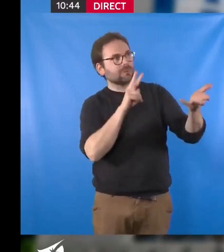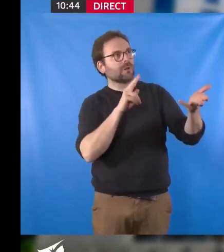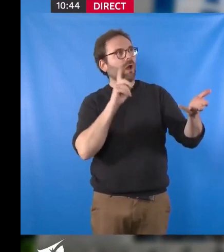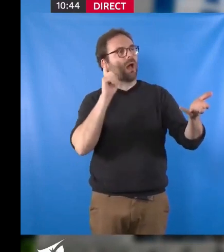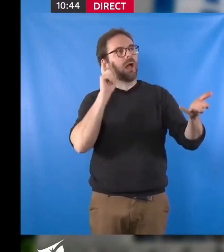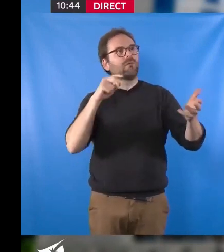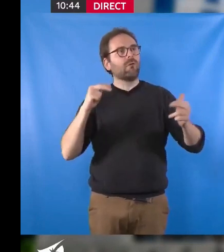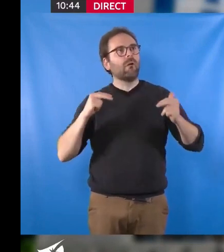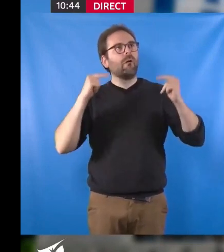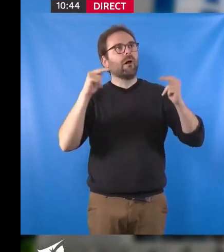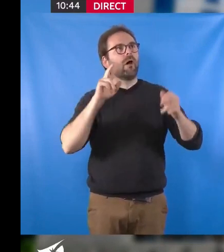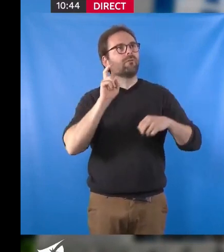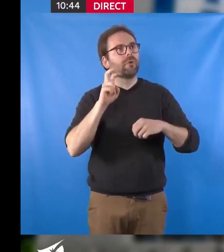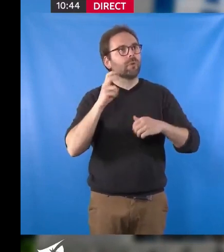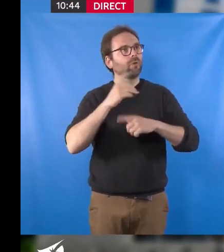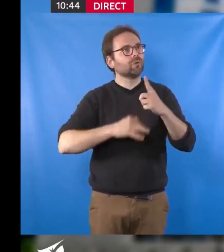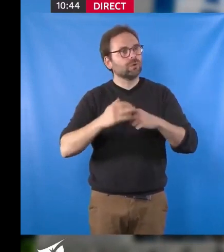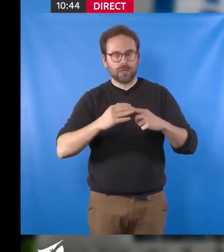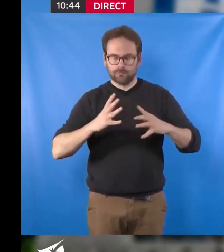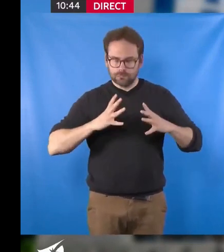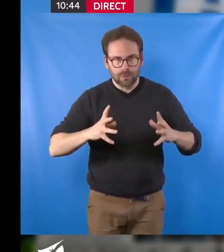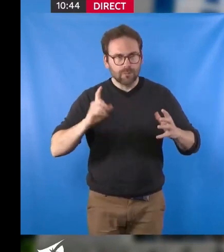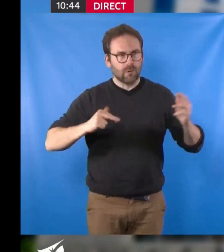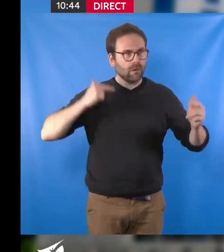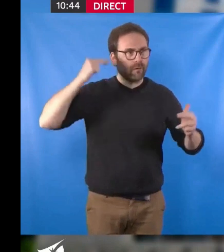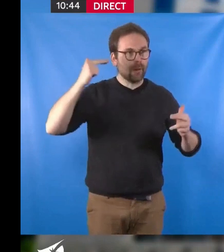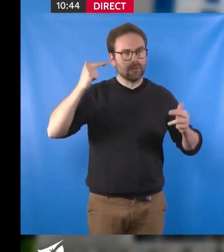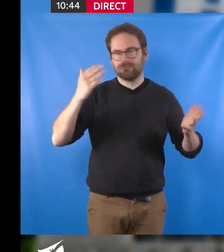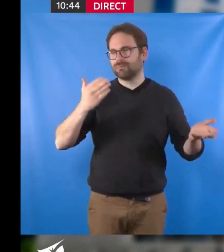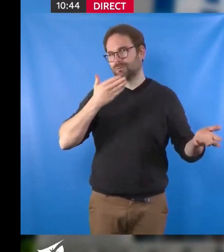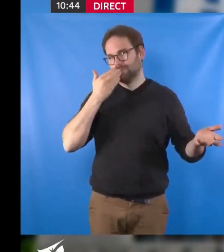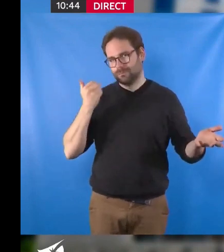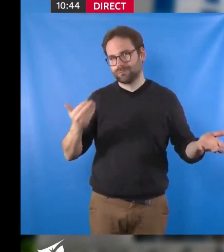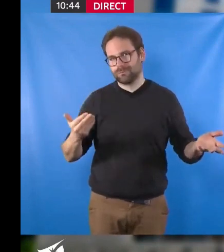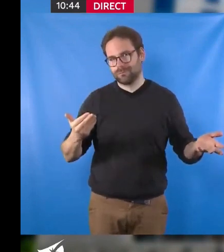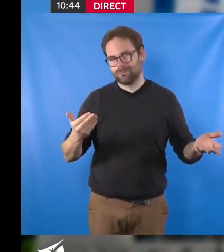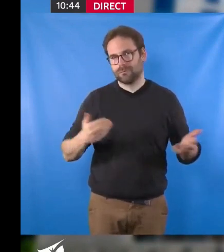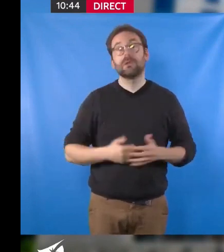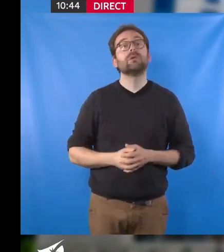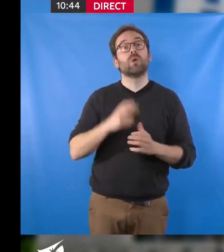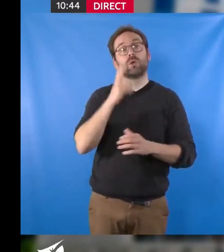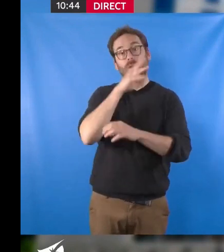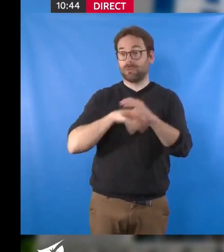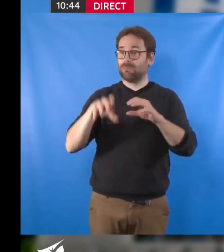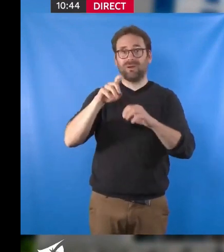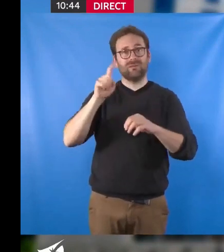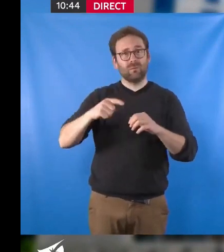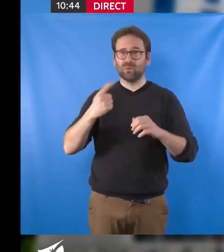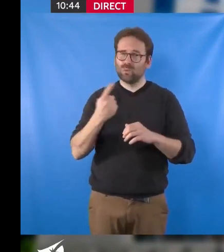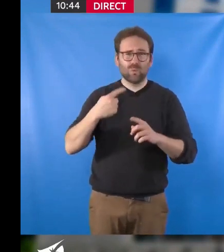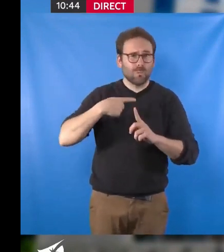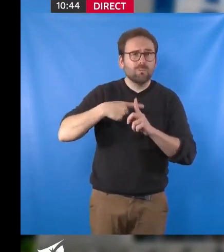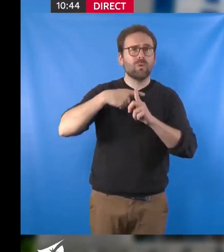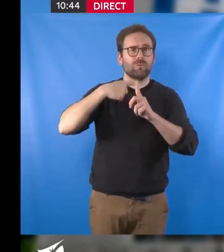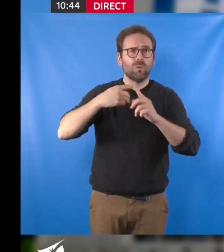sociales, et nous ne pouvons que nous en féliciter. Nantes Métropole doit donc assumer d'être toujours plus, et je crois que cela est rappelé